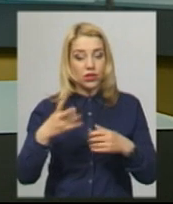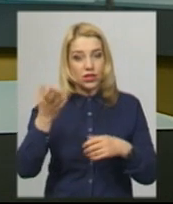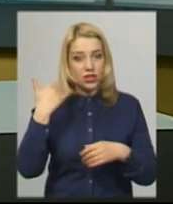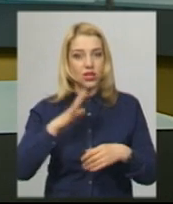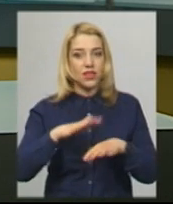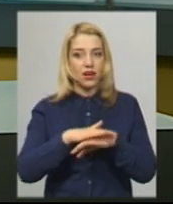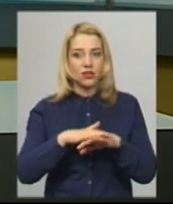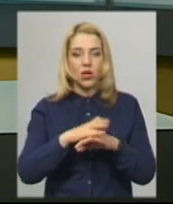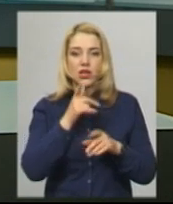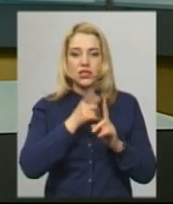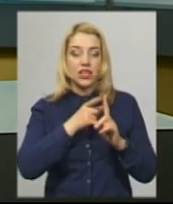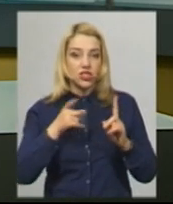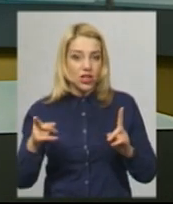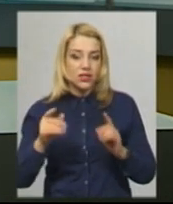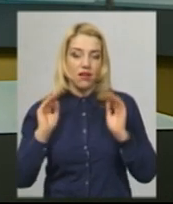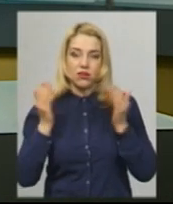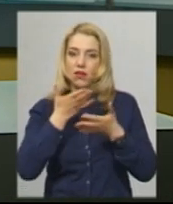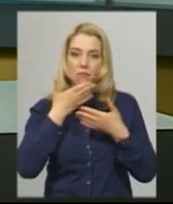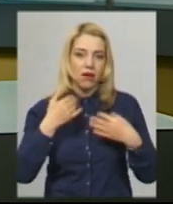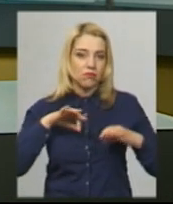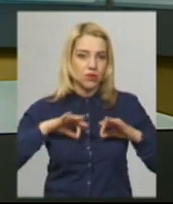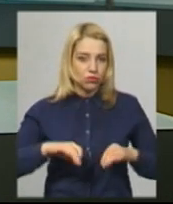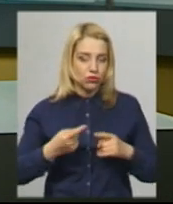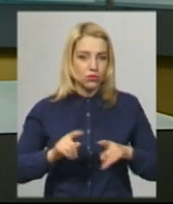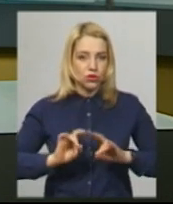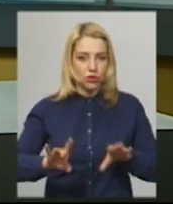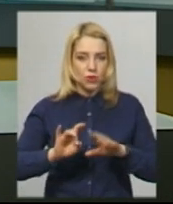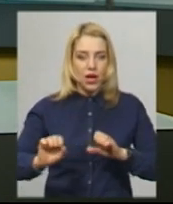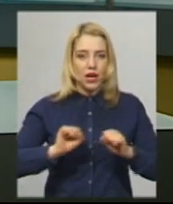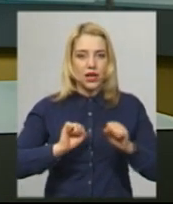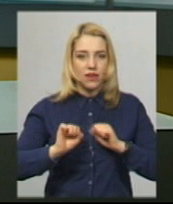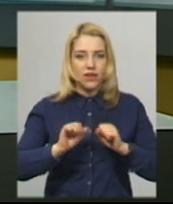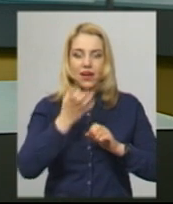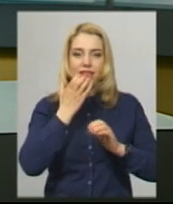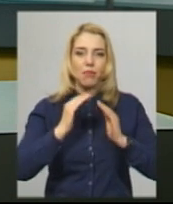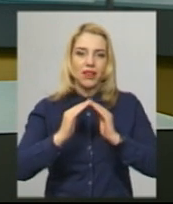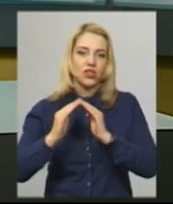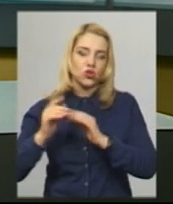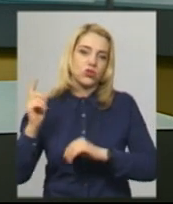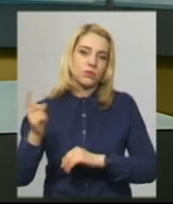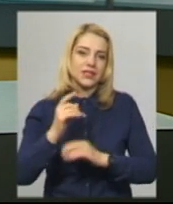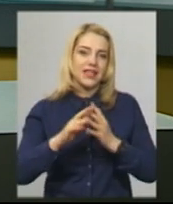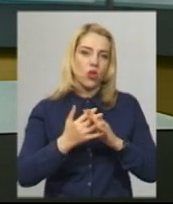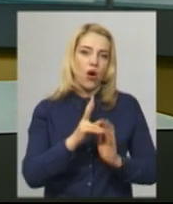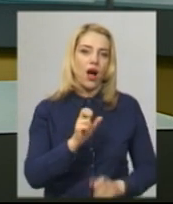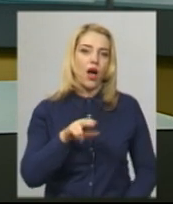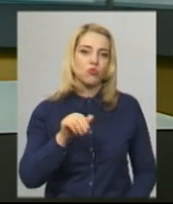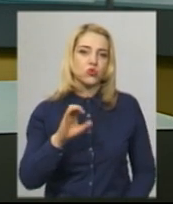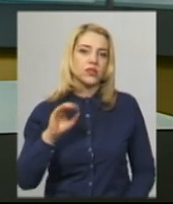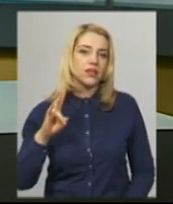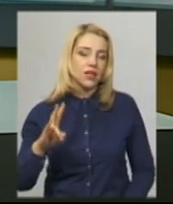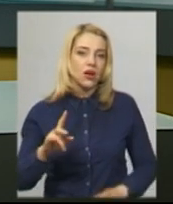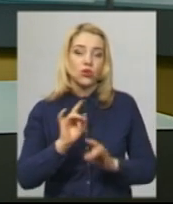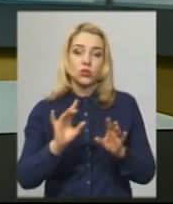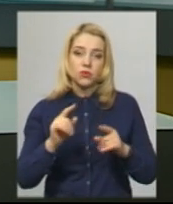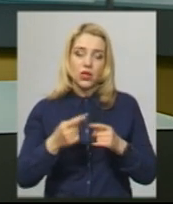карантину не мають минулорічних прибутків. Про це Суспільному розповів керівник тепличного господарства у селі Копестин Василь Міракін. Каже,